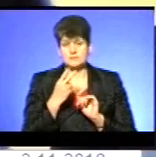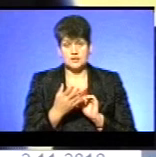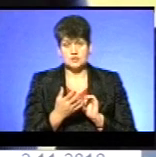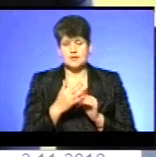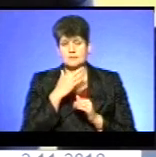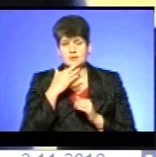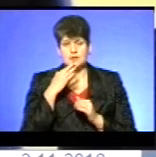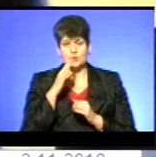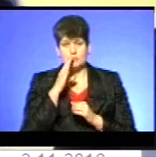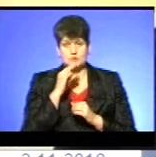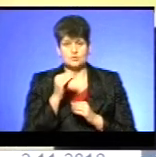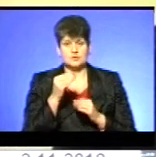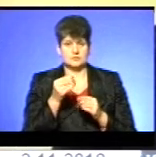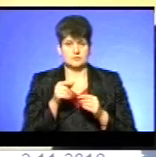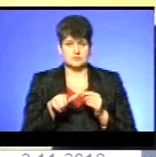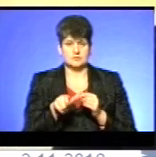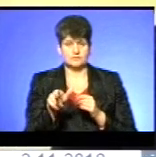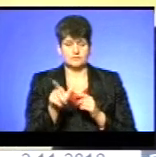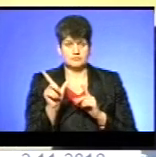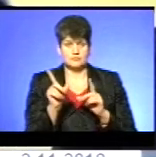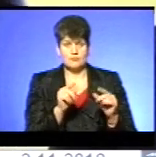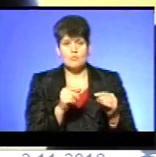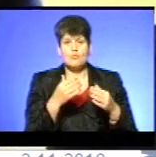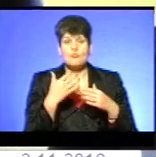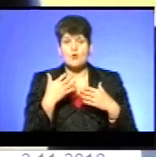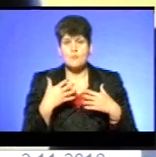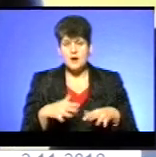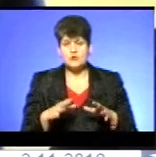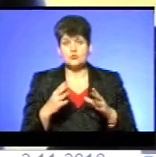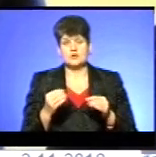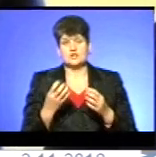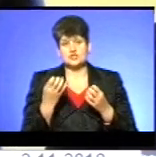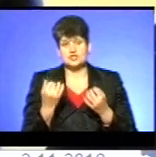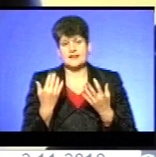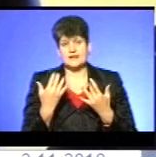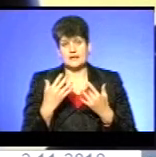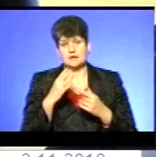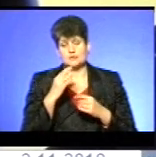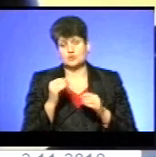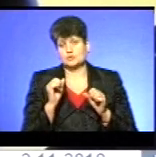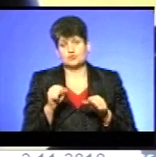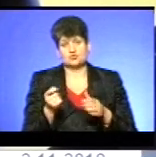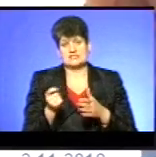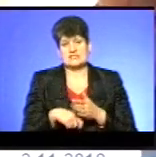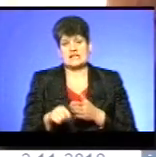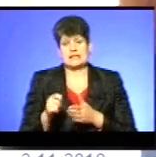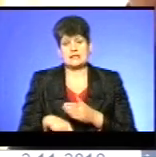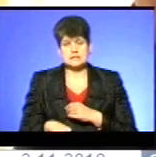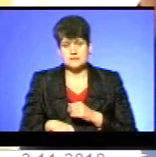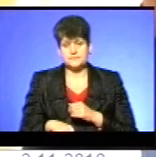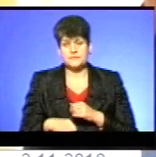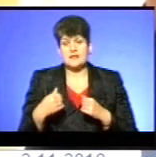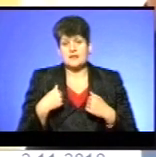ряд маршрутів пропало і вже на межі ще декілька маршрутів, щоб просто закритися. Я